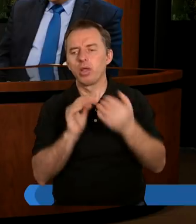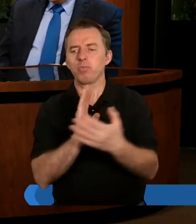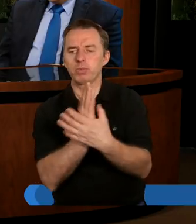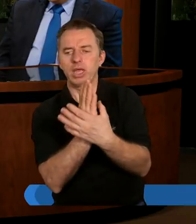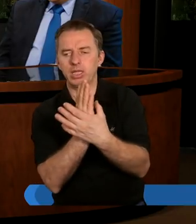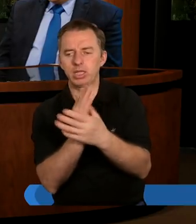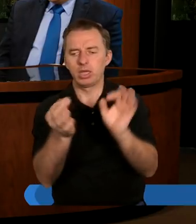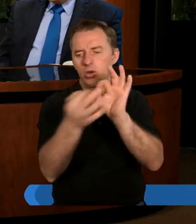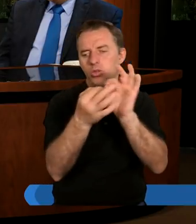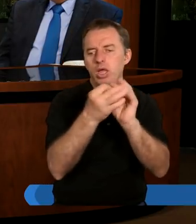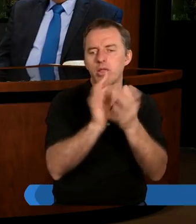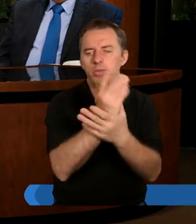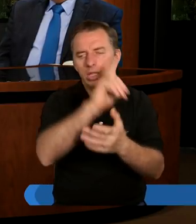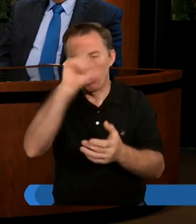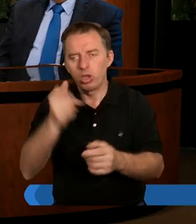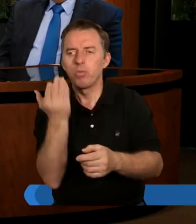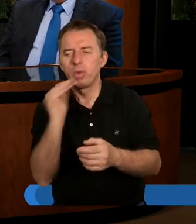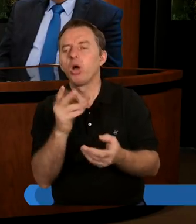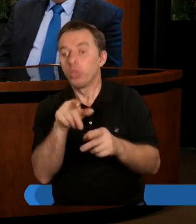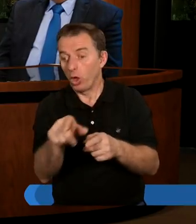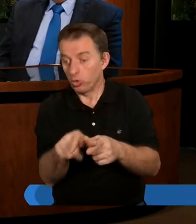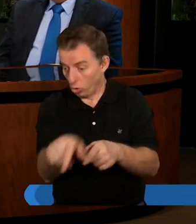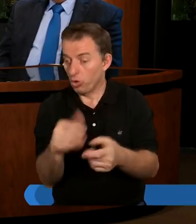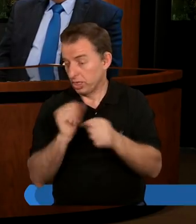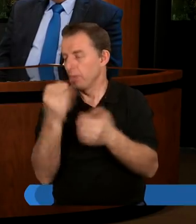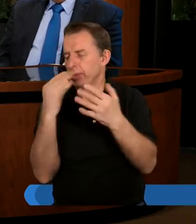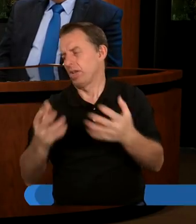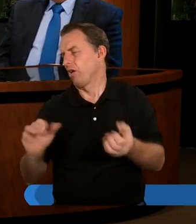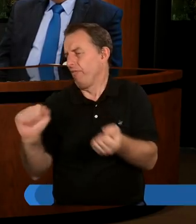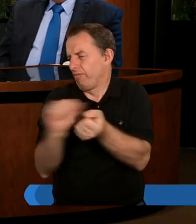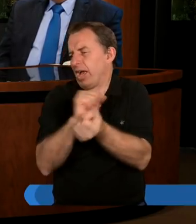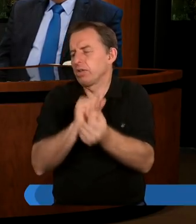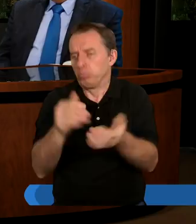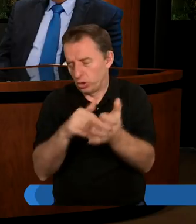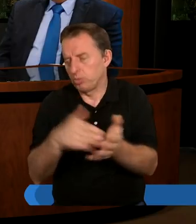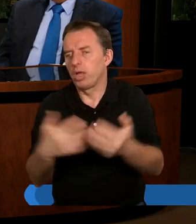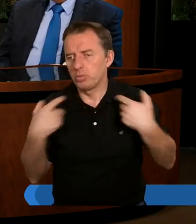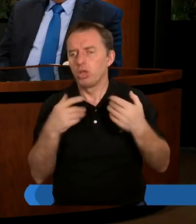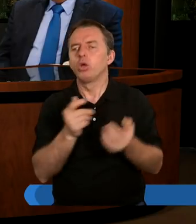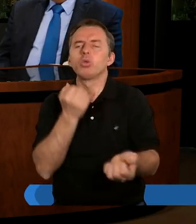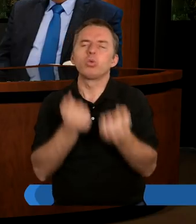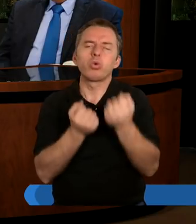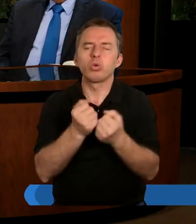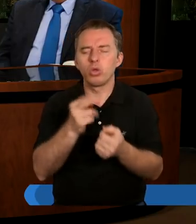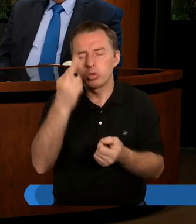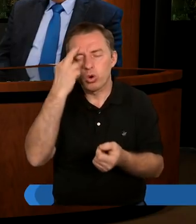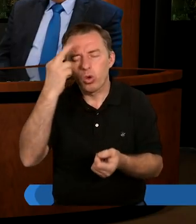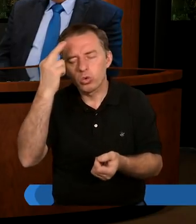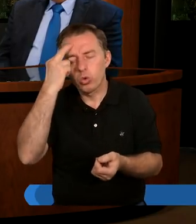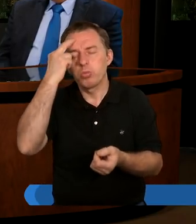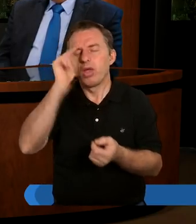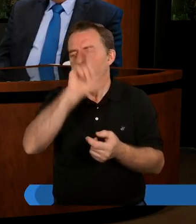relacjach między ludźmi, prawda? Więc o to warto walczyć i dla mnie czasami trudno pojąć to, że